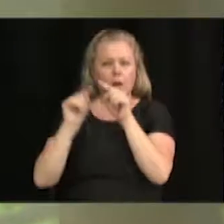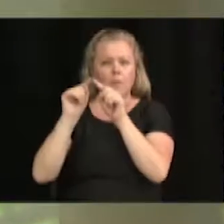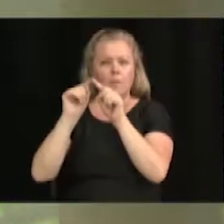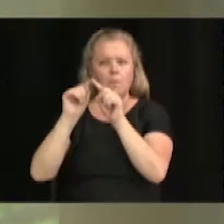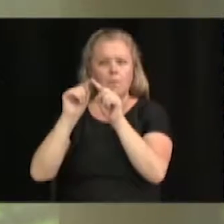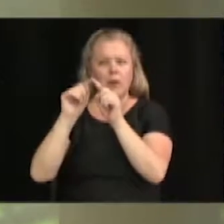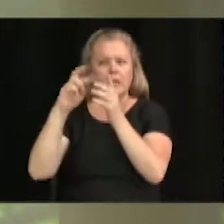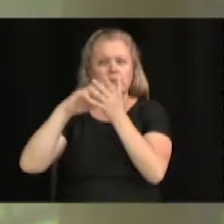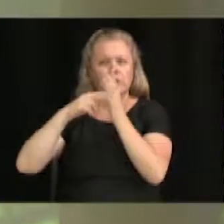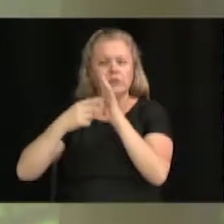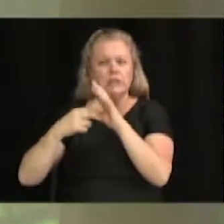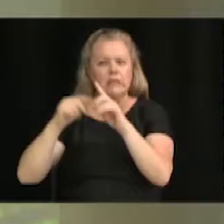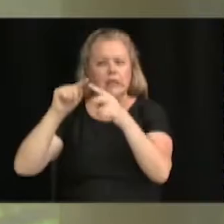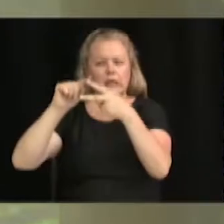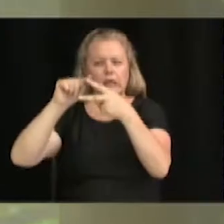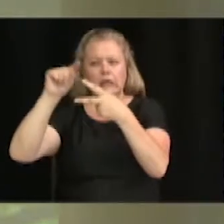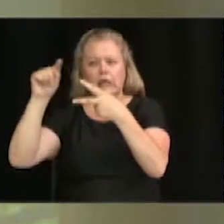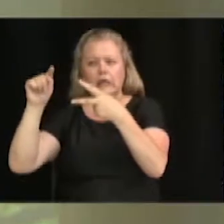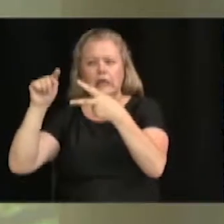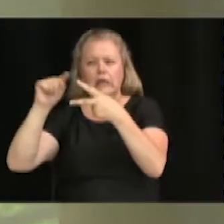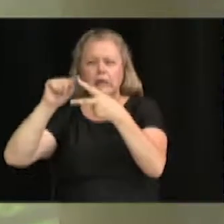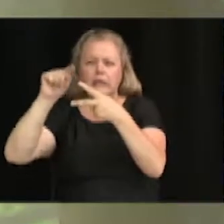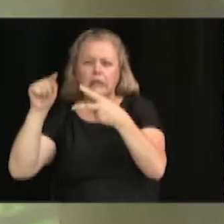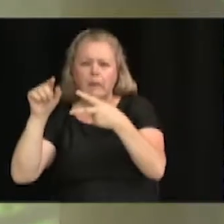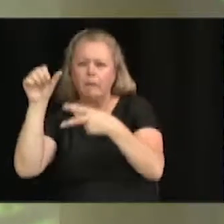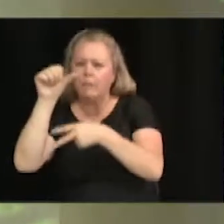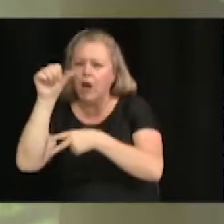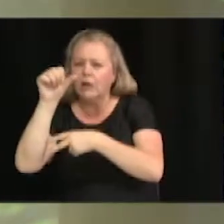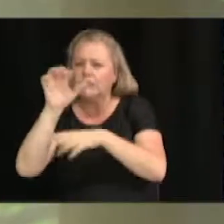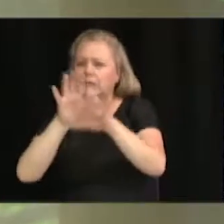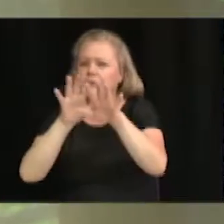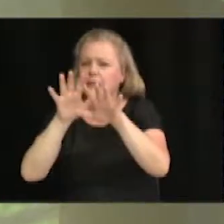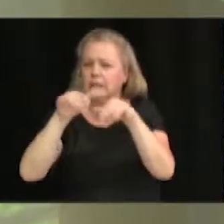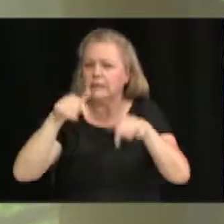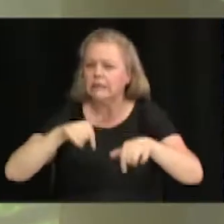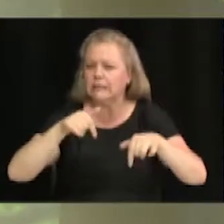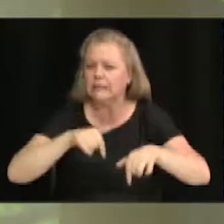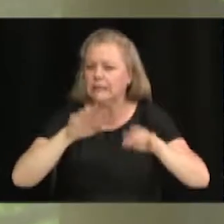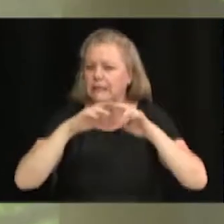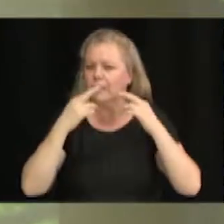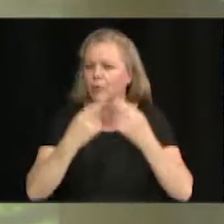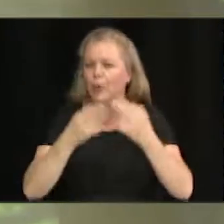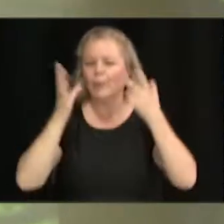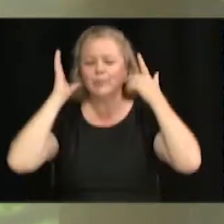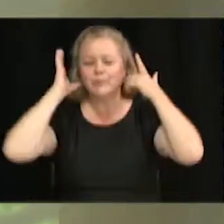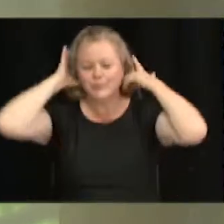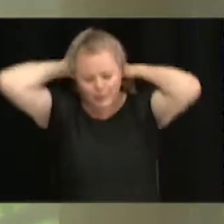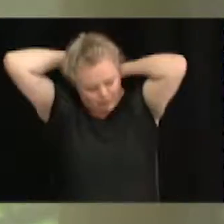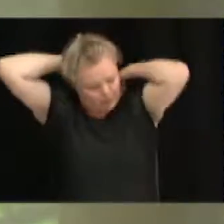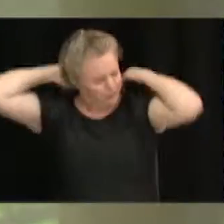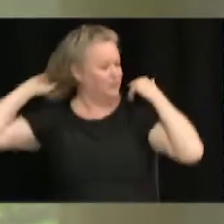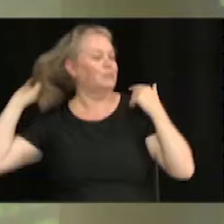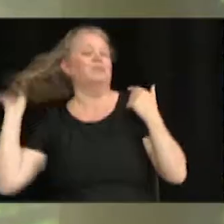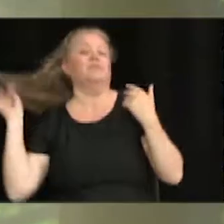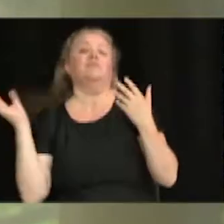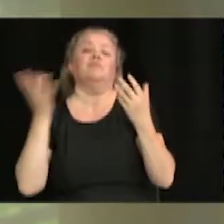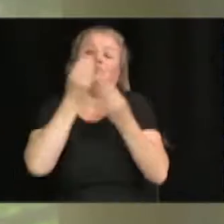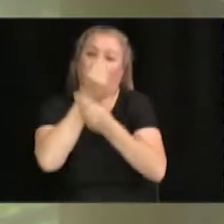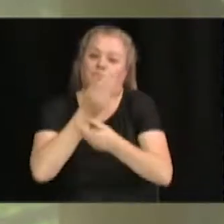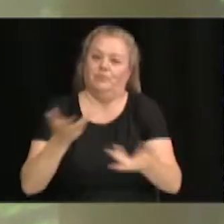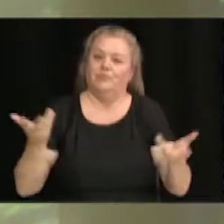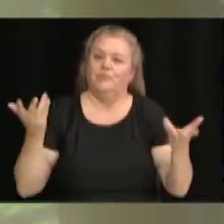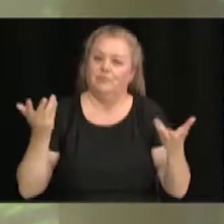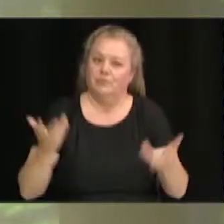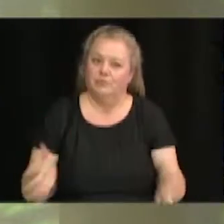conseil aura lieu le mardi, probablement, à ce moment-là. Alors, voici pour… voilà pour ces informations. On va…